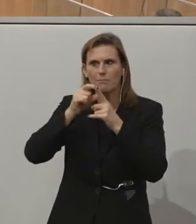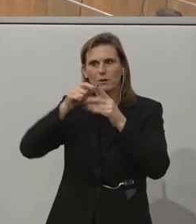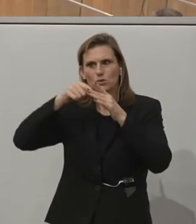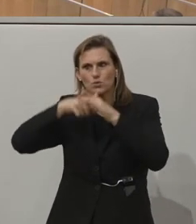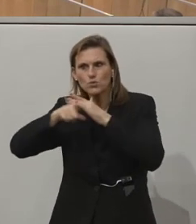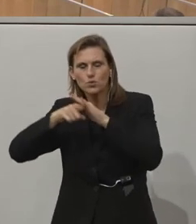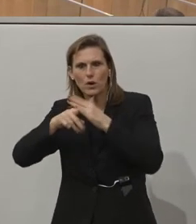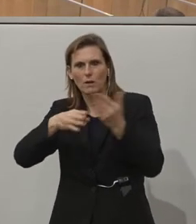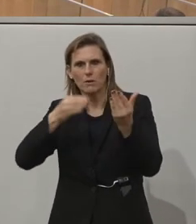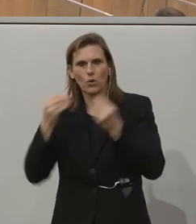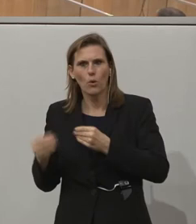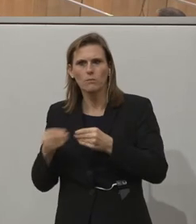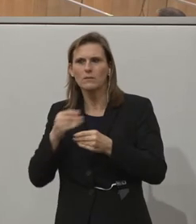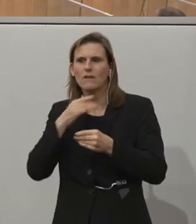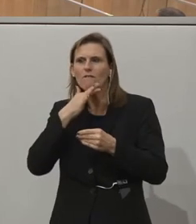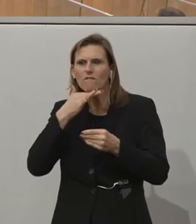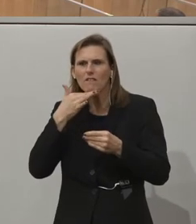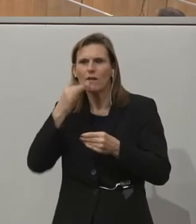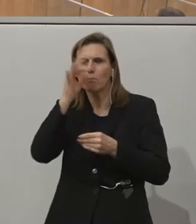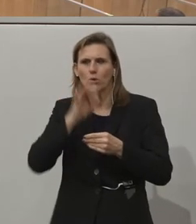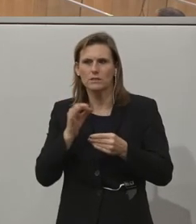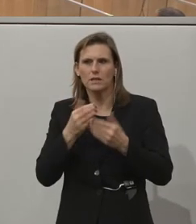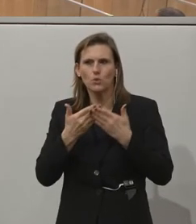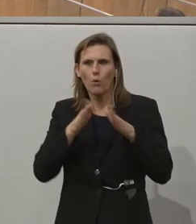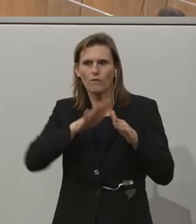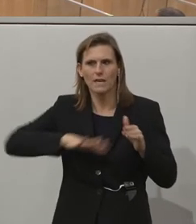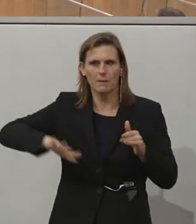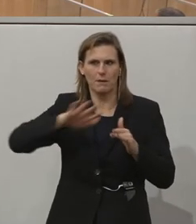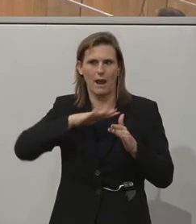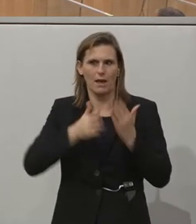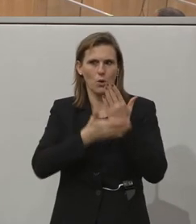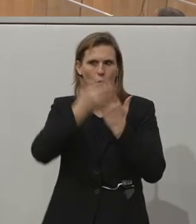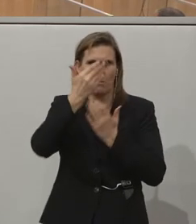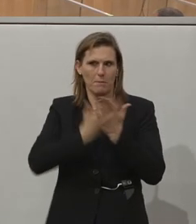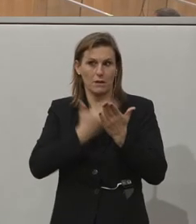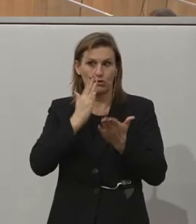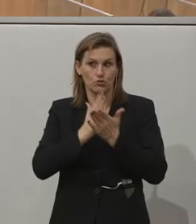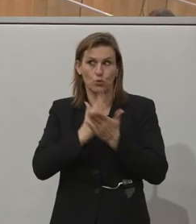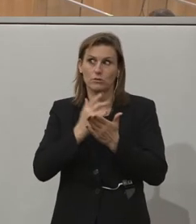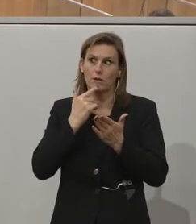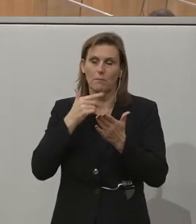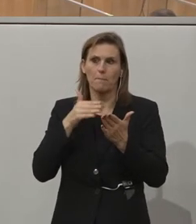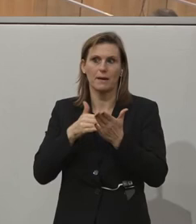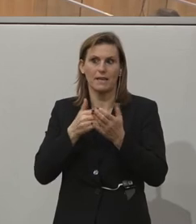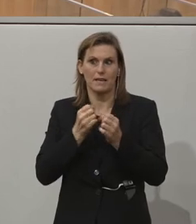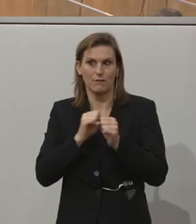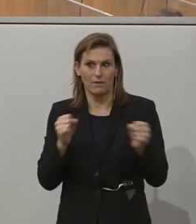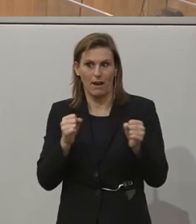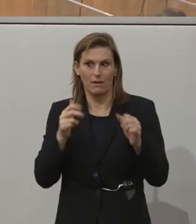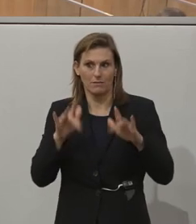And is there measurable impact that those measures have on people with disabilities in your region?